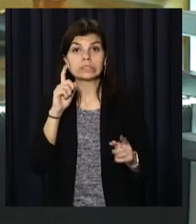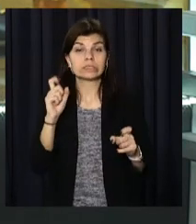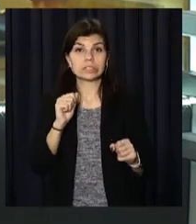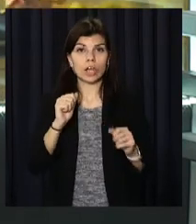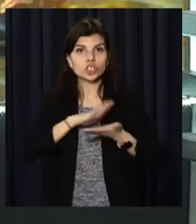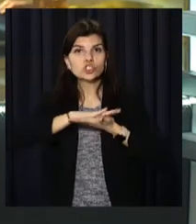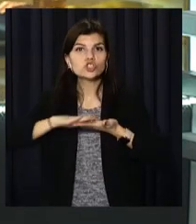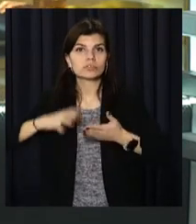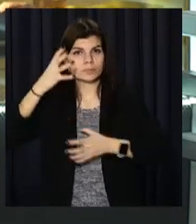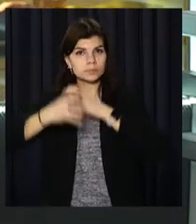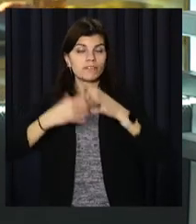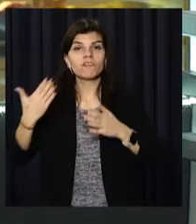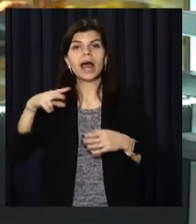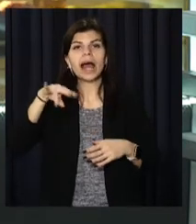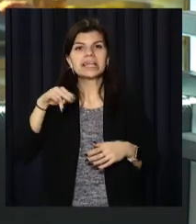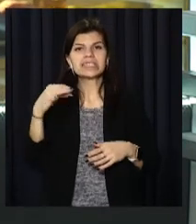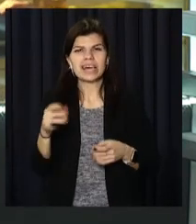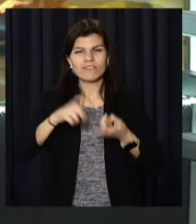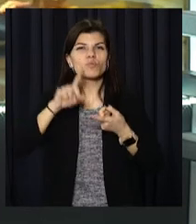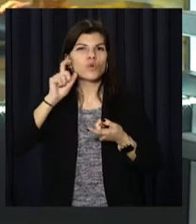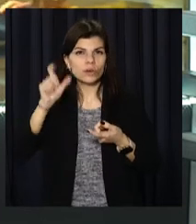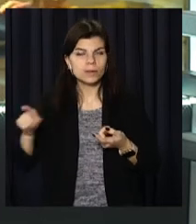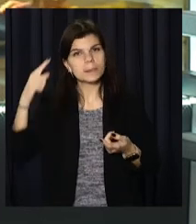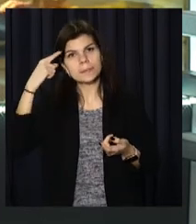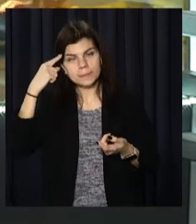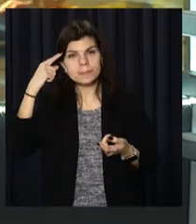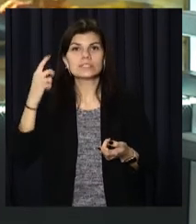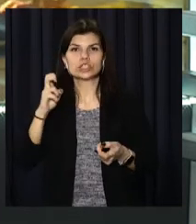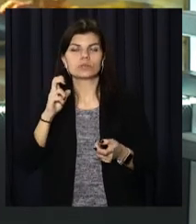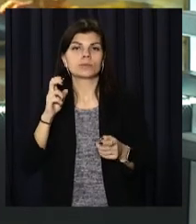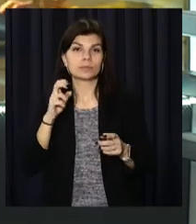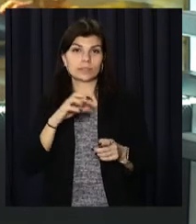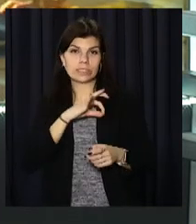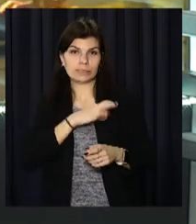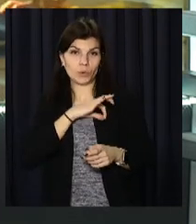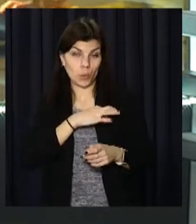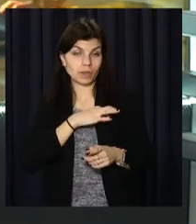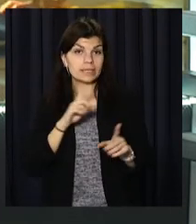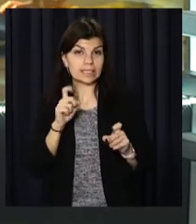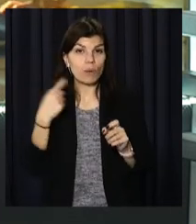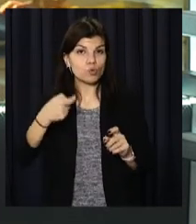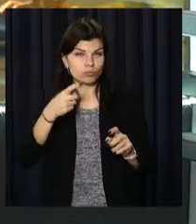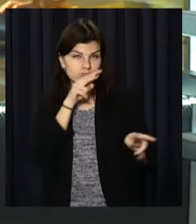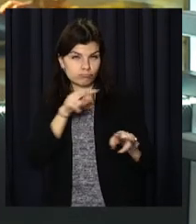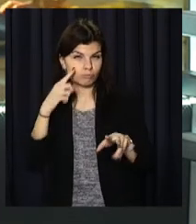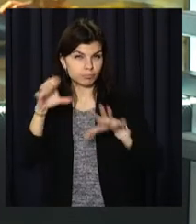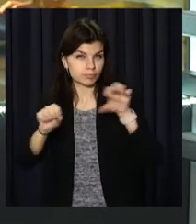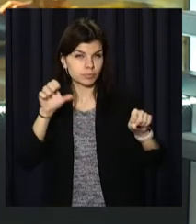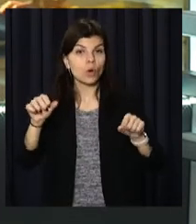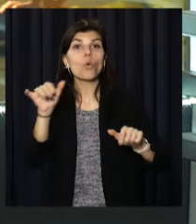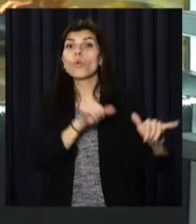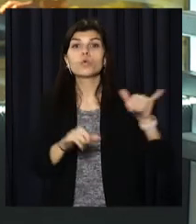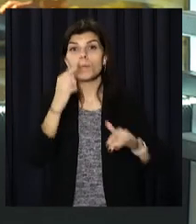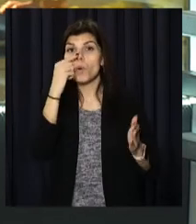учнів Ліцею інформаційних технологій створюють шпіона за сміттям. Це GPS-трекінг, який має відслідковувати, куди саме